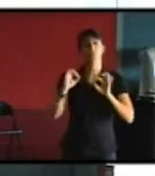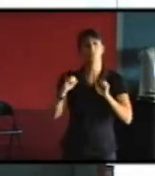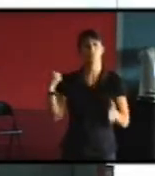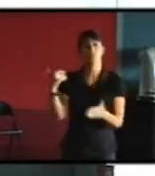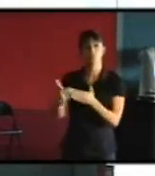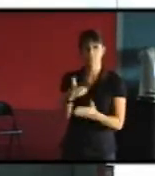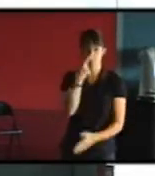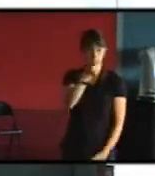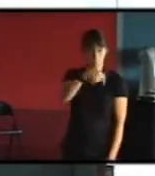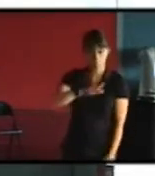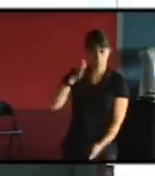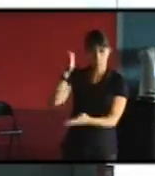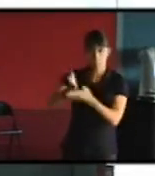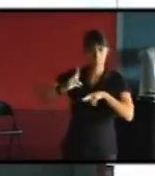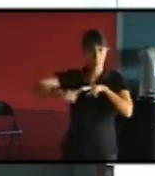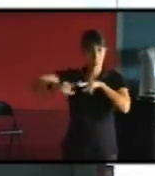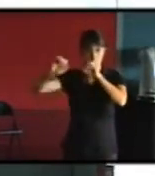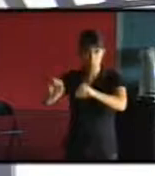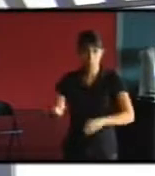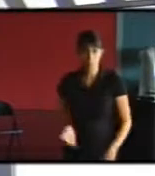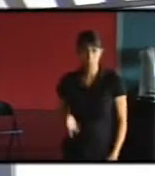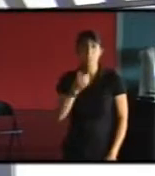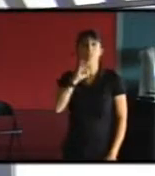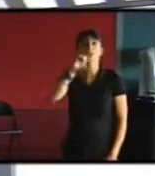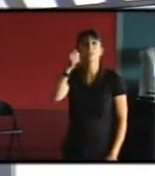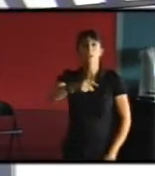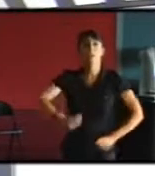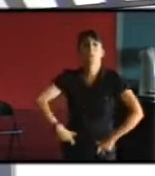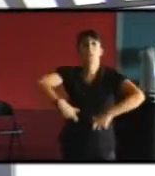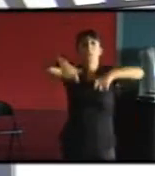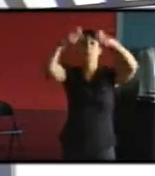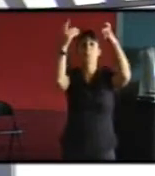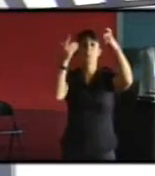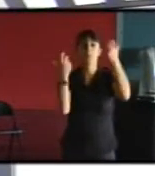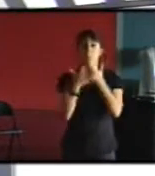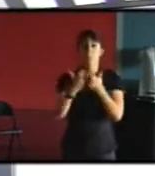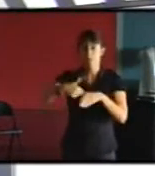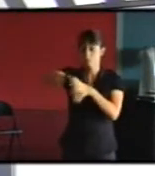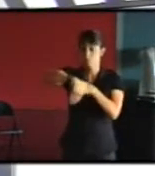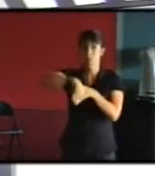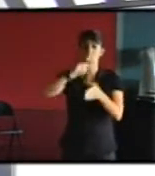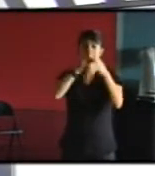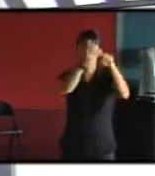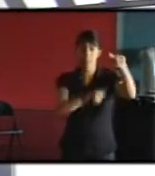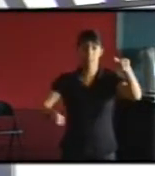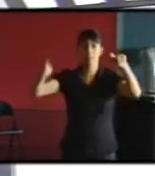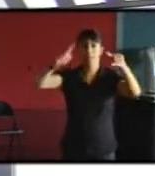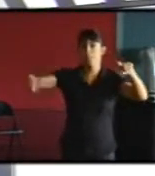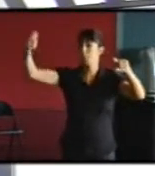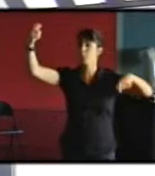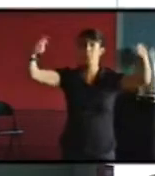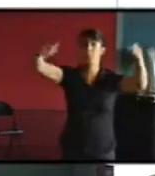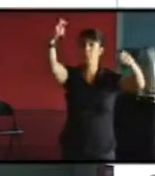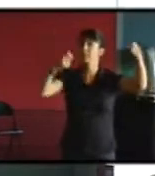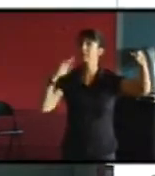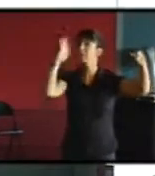pas obligé de démolir toutes les tours qui étaient à 50 mètres du boulevard périphérique difficiles à